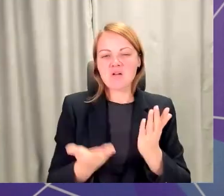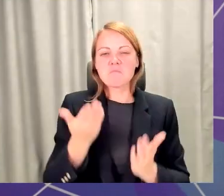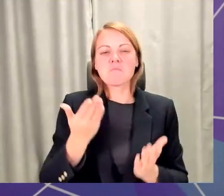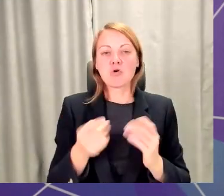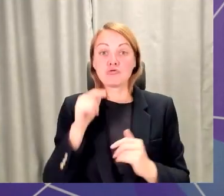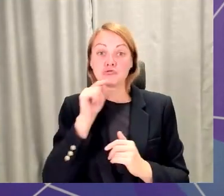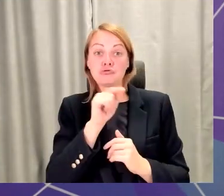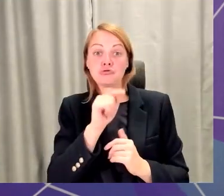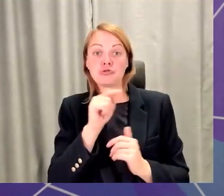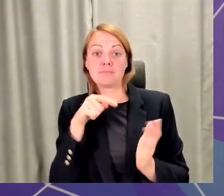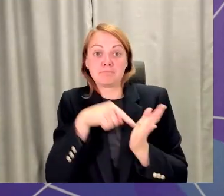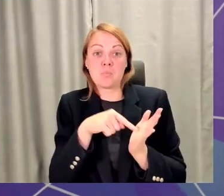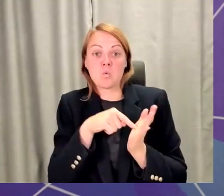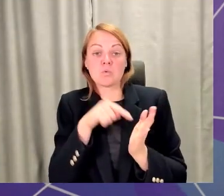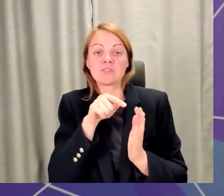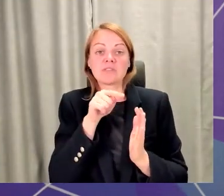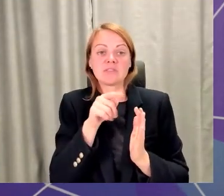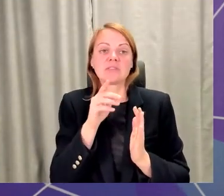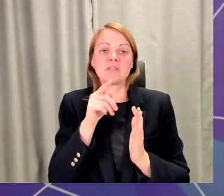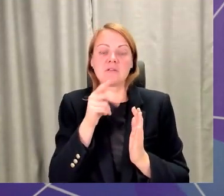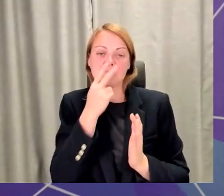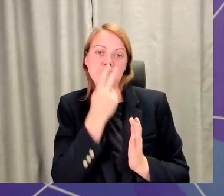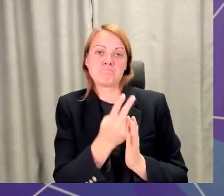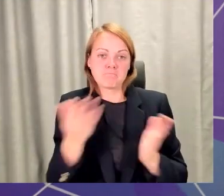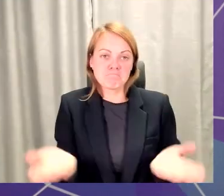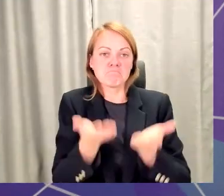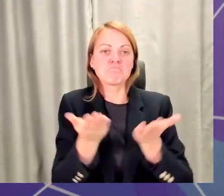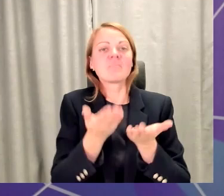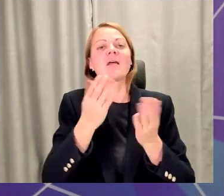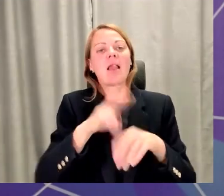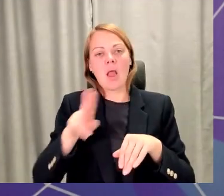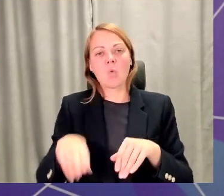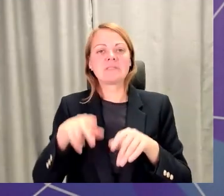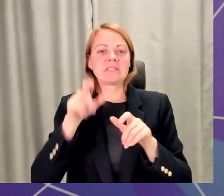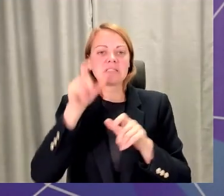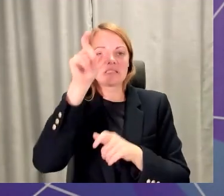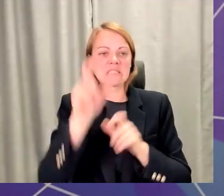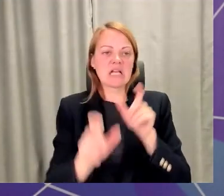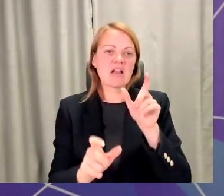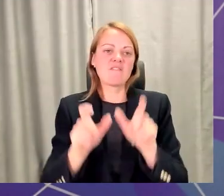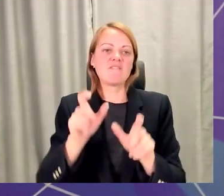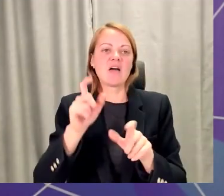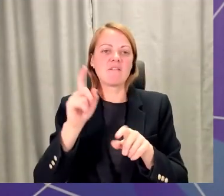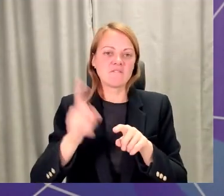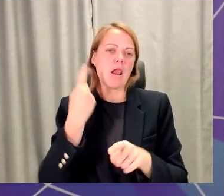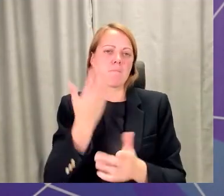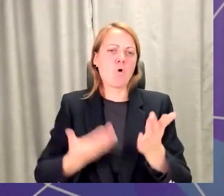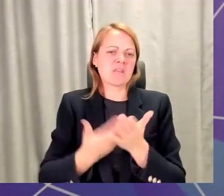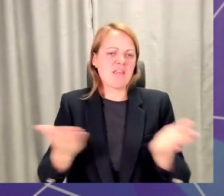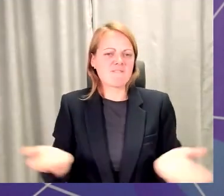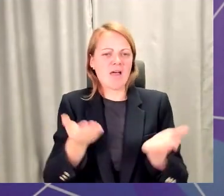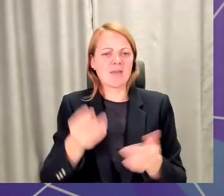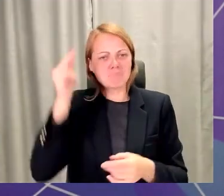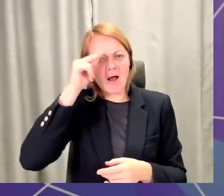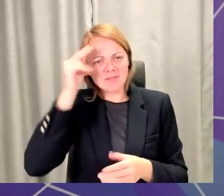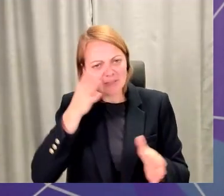būs tas, kas rosinās un ļaus cilvēkam, varbūt vēl motivētāk pievērsties mācībām, jo varbūt ir